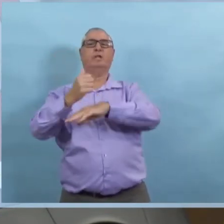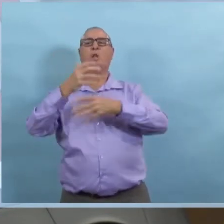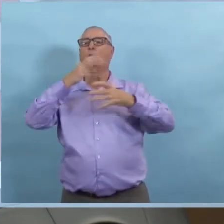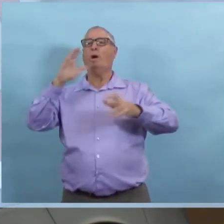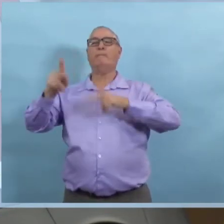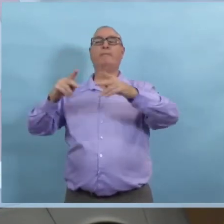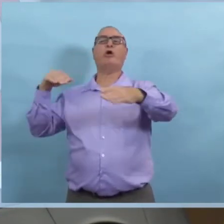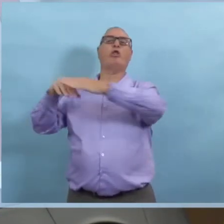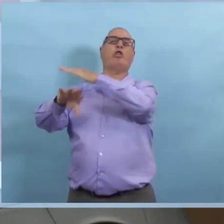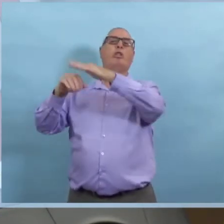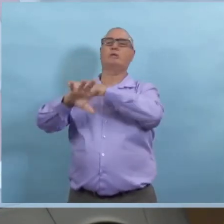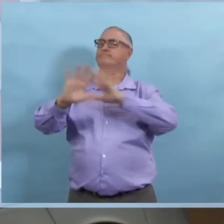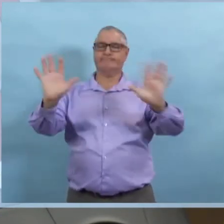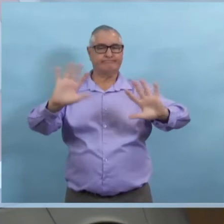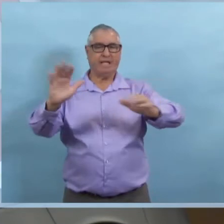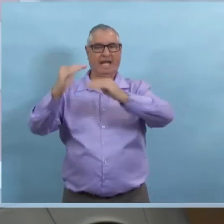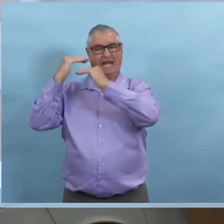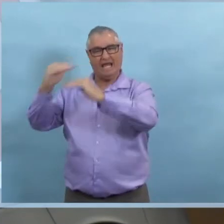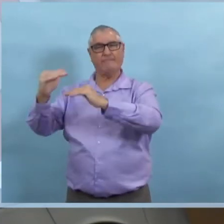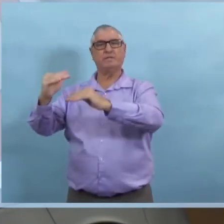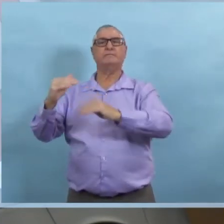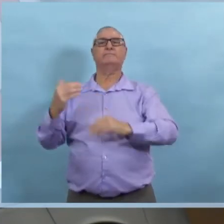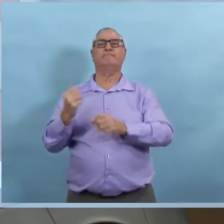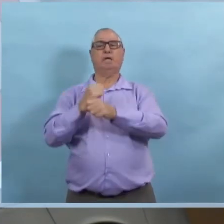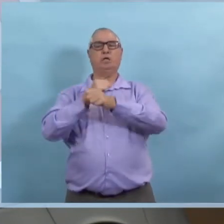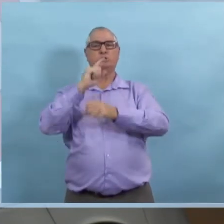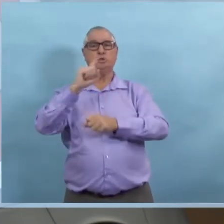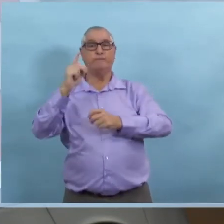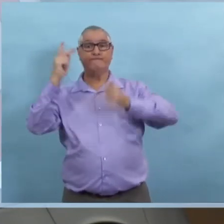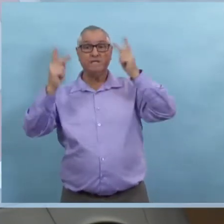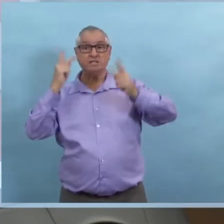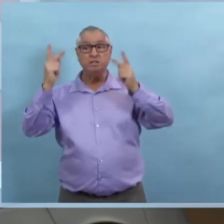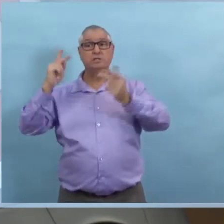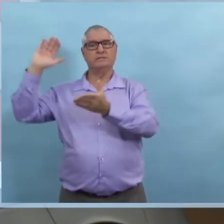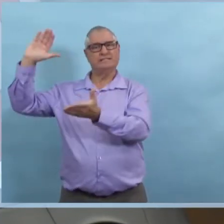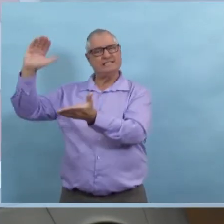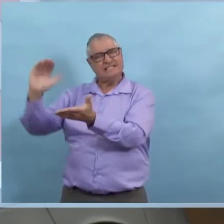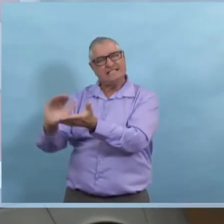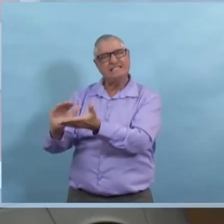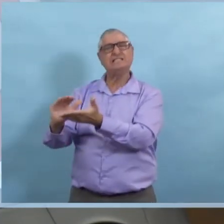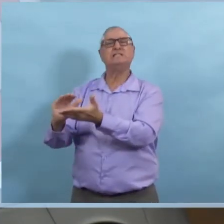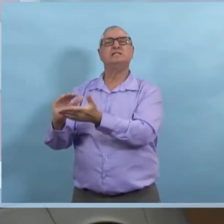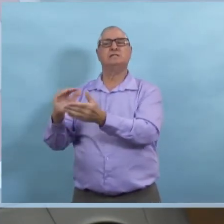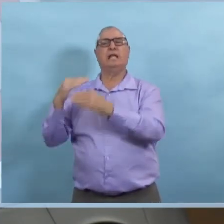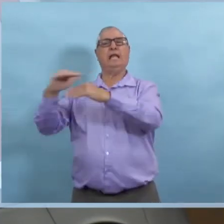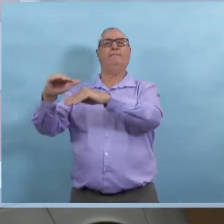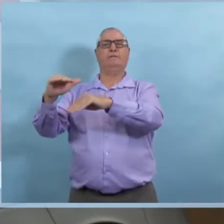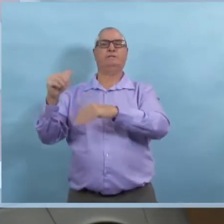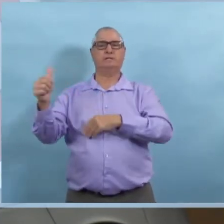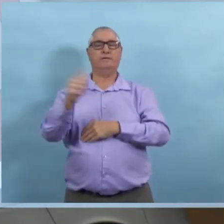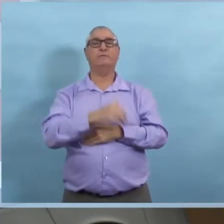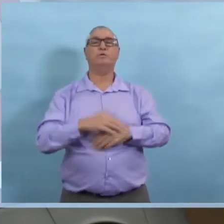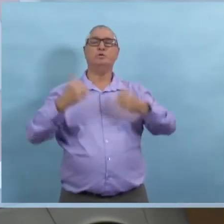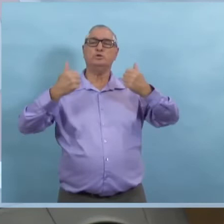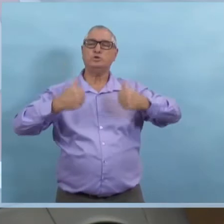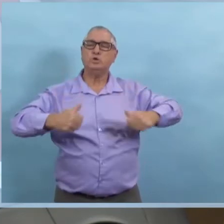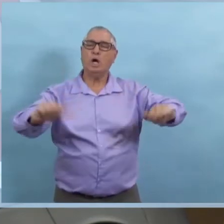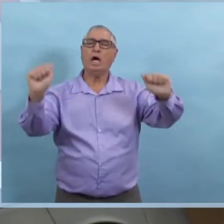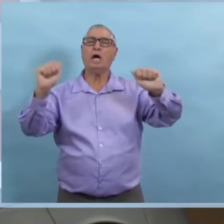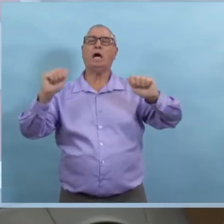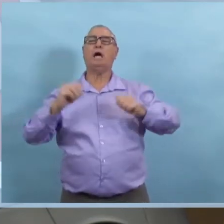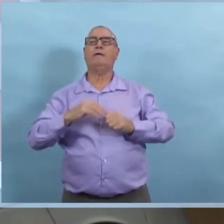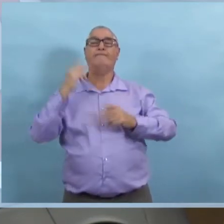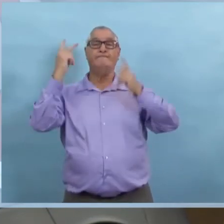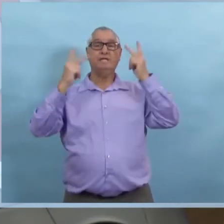avant de permettre un assouplissement des mesures. Et même maintenant, on a beaucoup de mesures en place. On va essayer de maintenir les visites